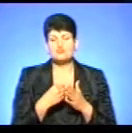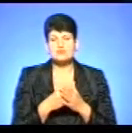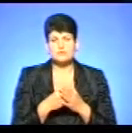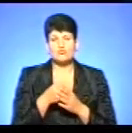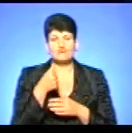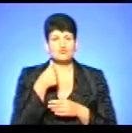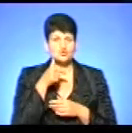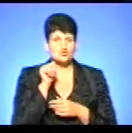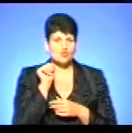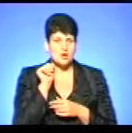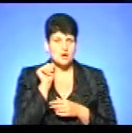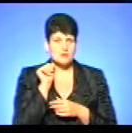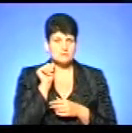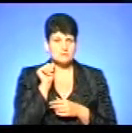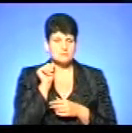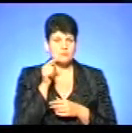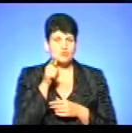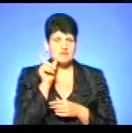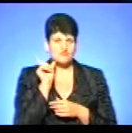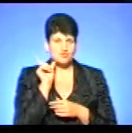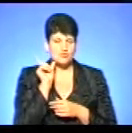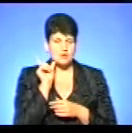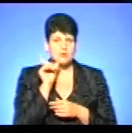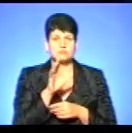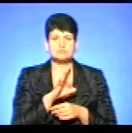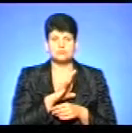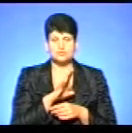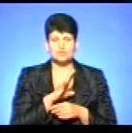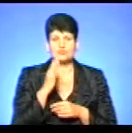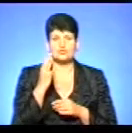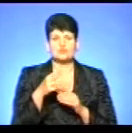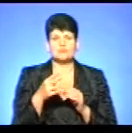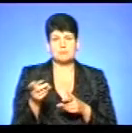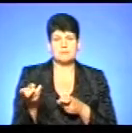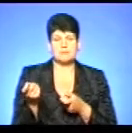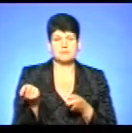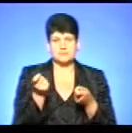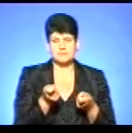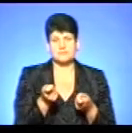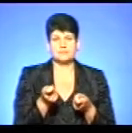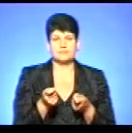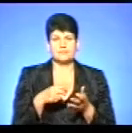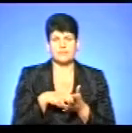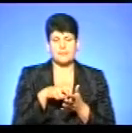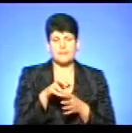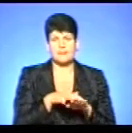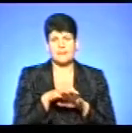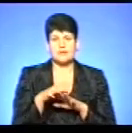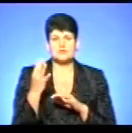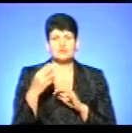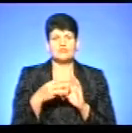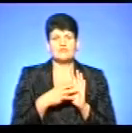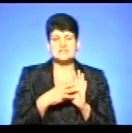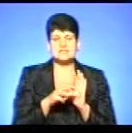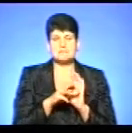Вчора і позавчора надійшло 48 мільйонів для Тернопільської області. Ці кошти будуть пропорційно